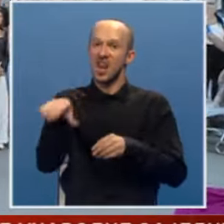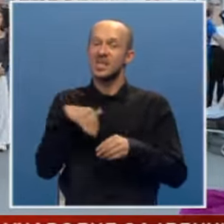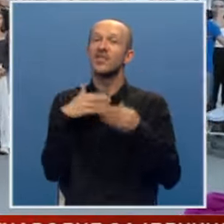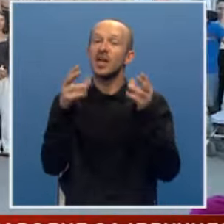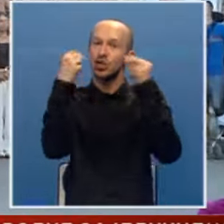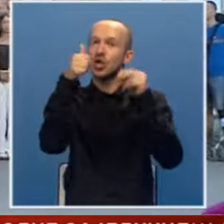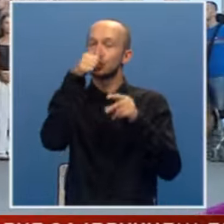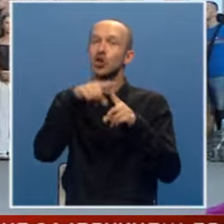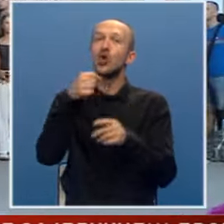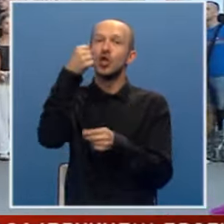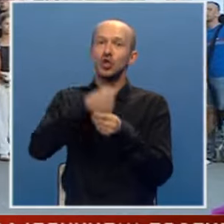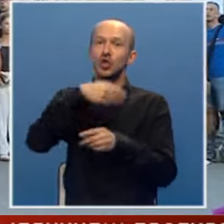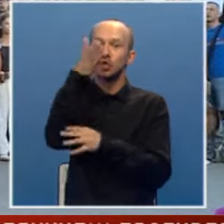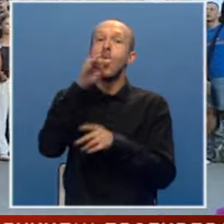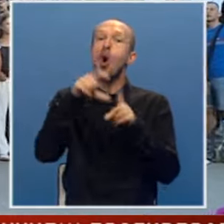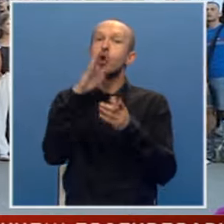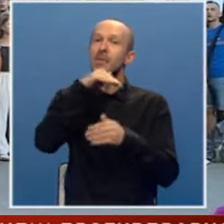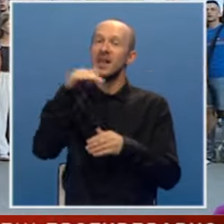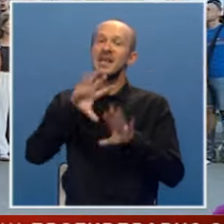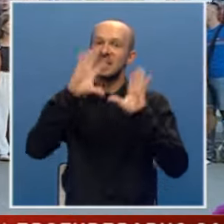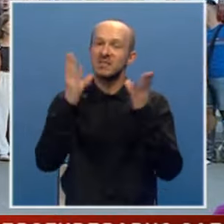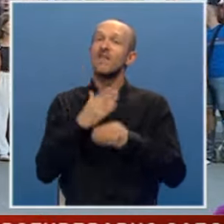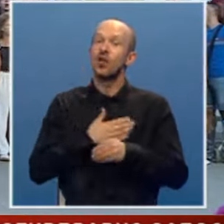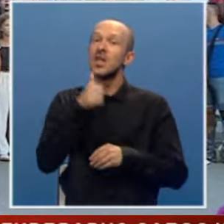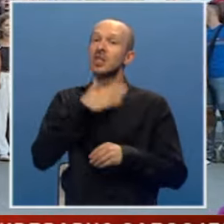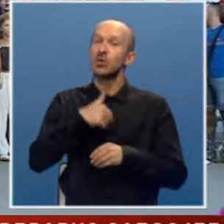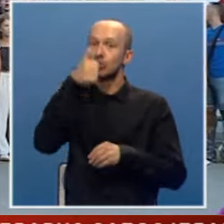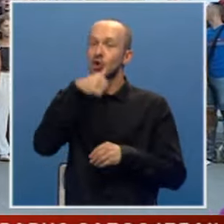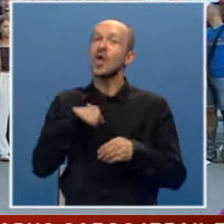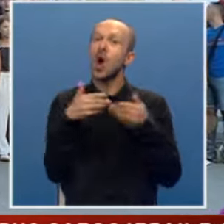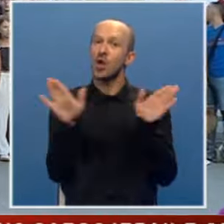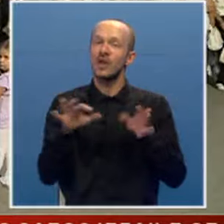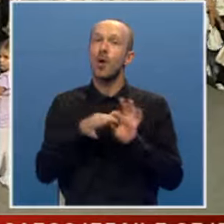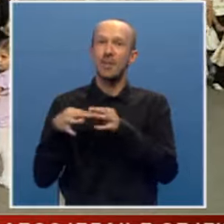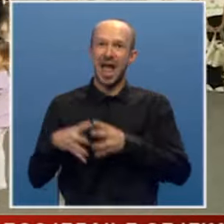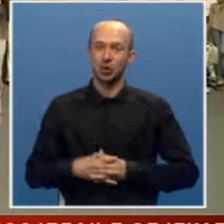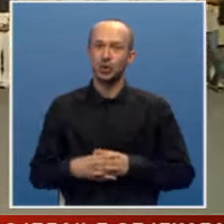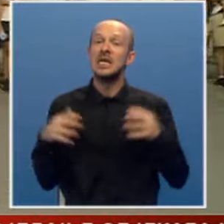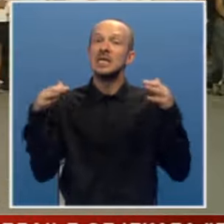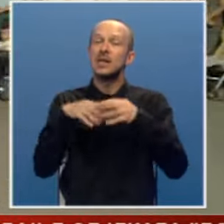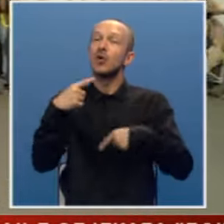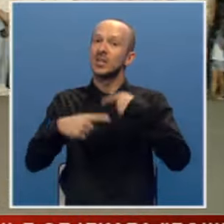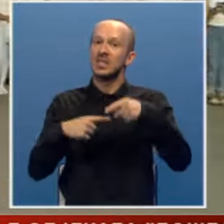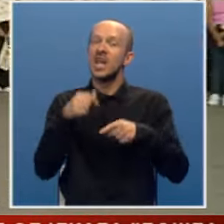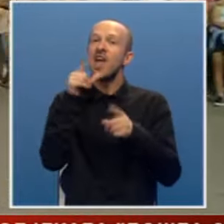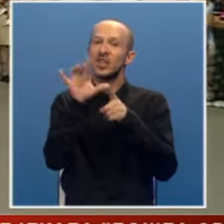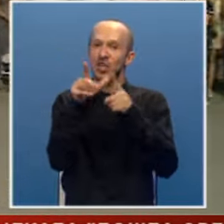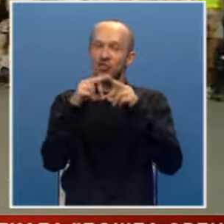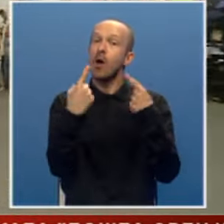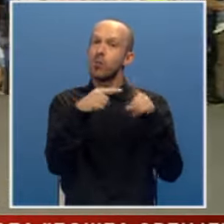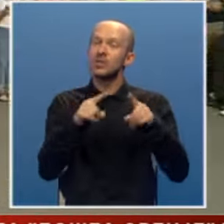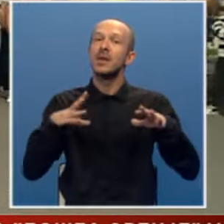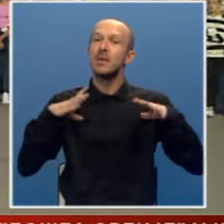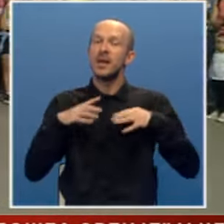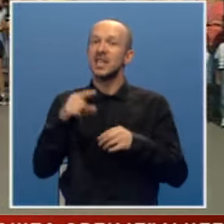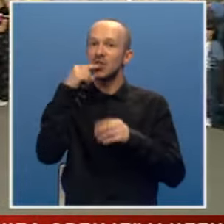velika mi je čast što to dižem. Oduje kod Malena smo to svi voli i drago mi je što baš ja otvaram to olimpijadu. Sabor tradicije i viteštva poseban je